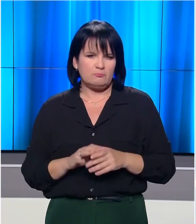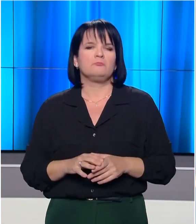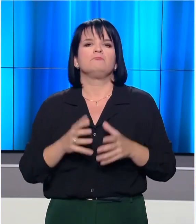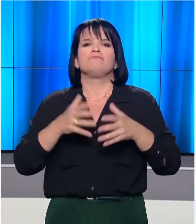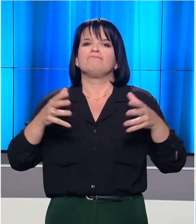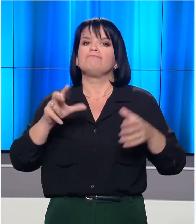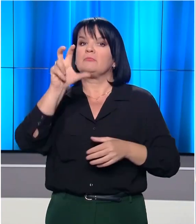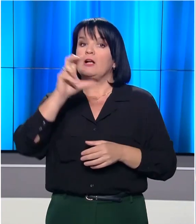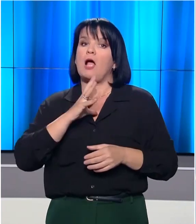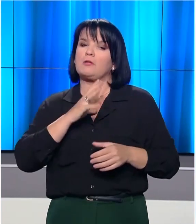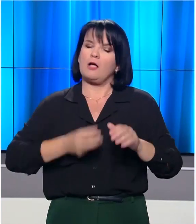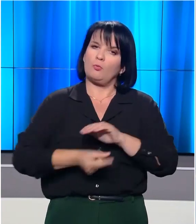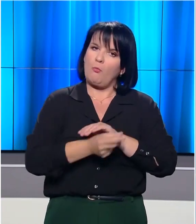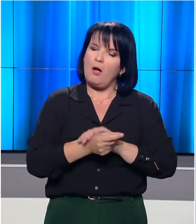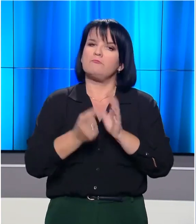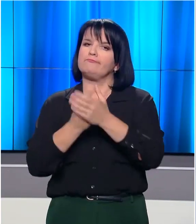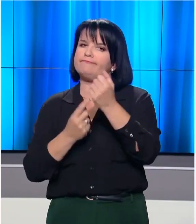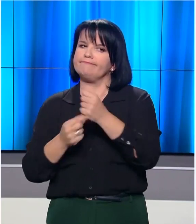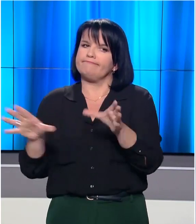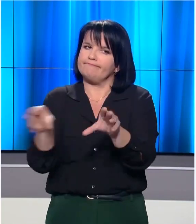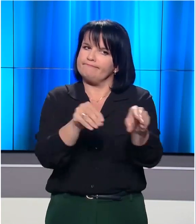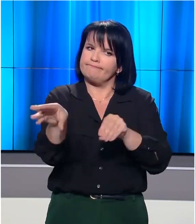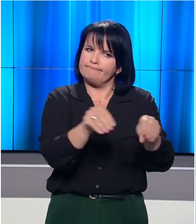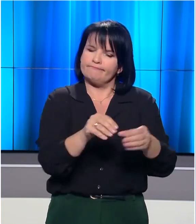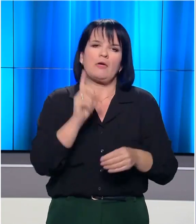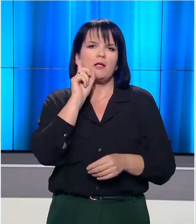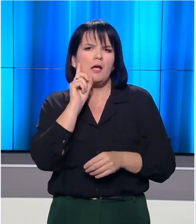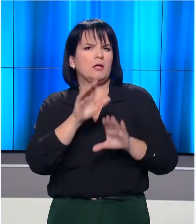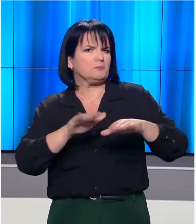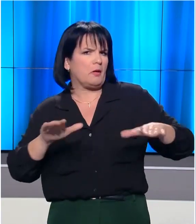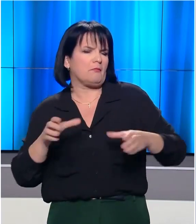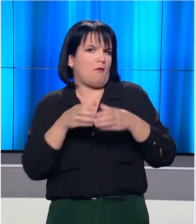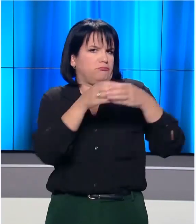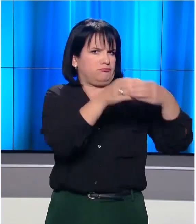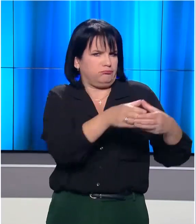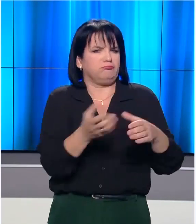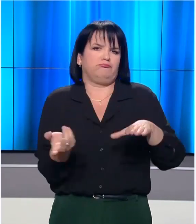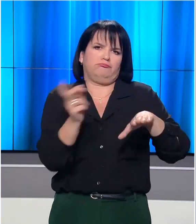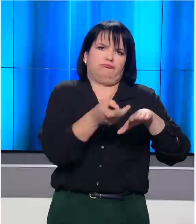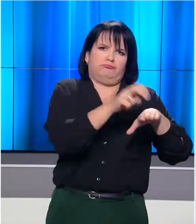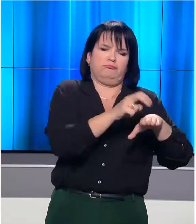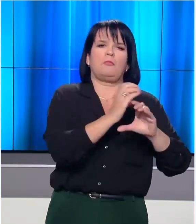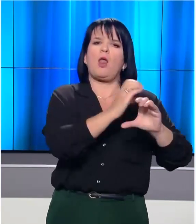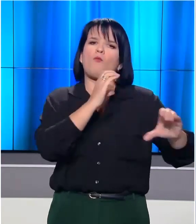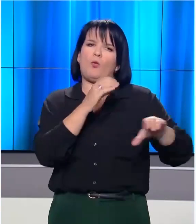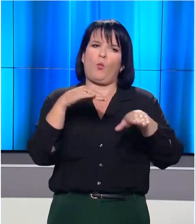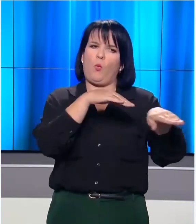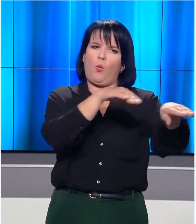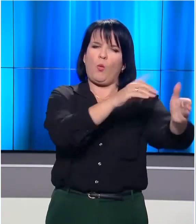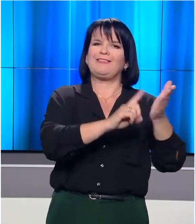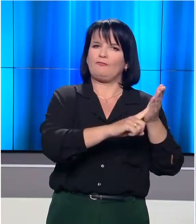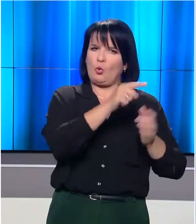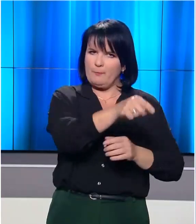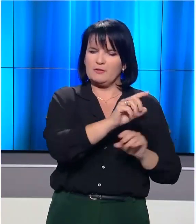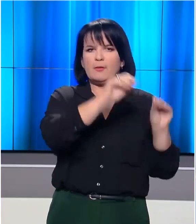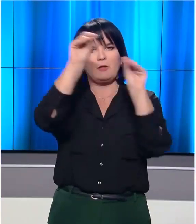Περισσότεροι από 30 πρόσφυγες και μετανάστες απομακρύνονται ανάμεσά τους γυναίκες και παιδιά και επιβιβάζονται σε λεωφορείες ώστε μετά τη διαδικασία ταυτοποίησής